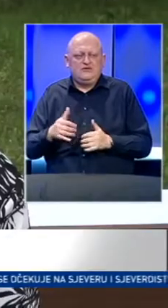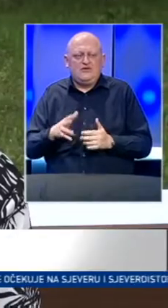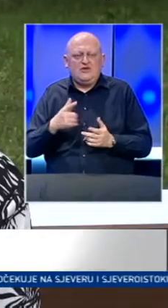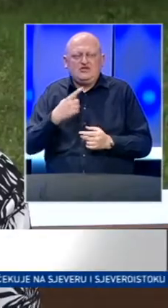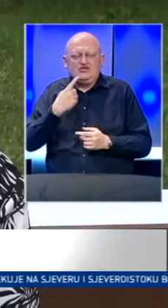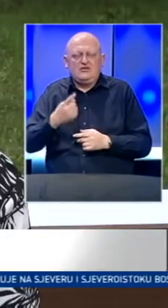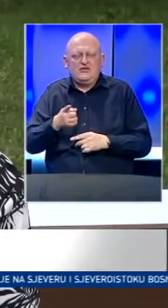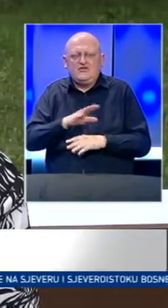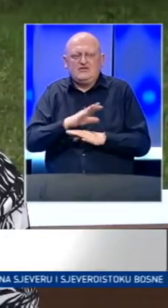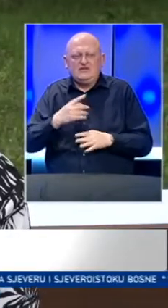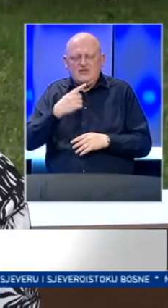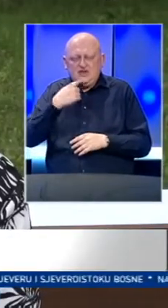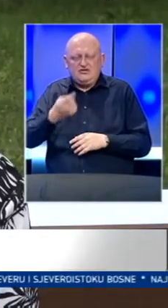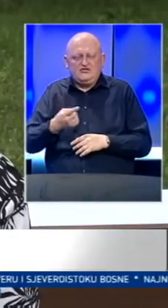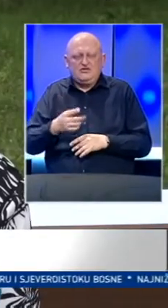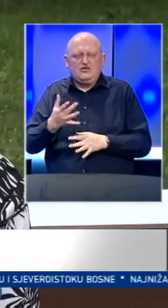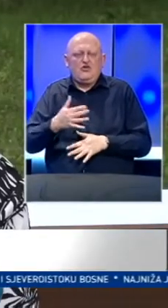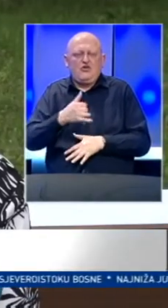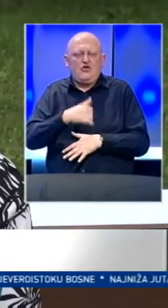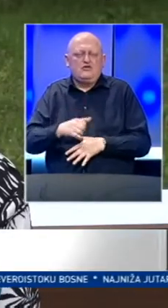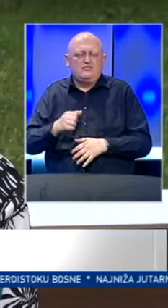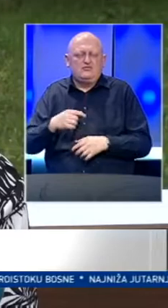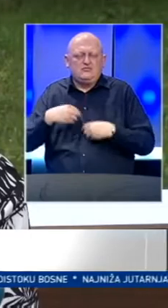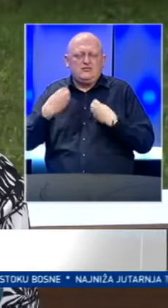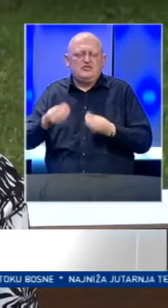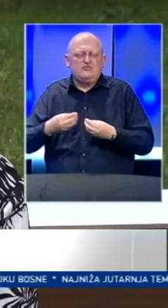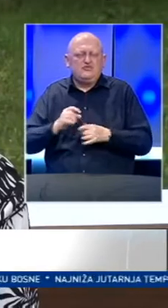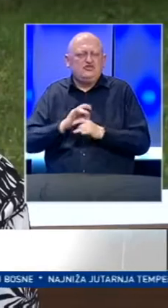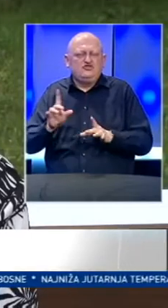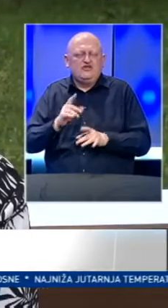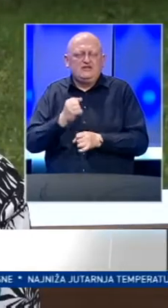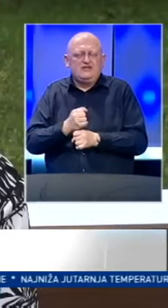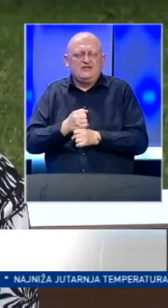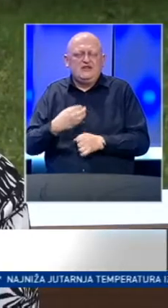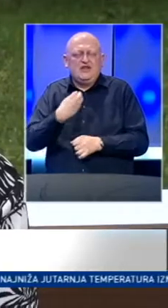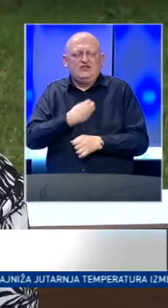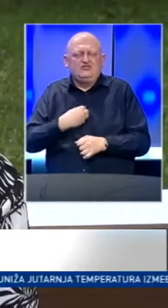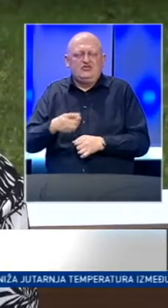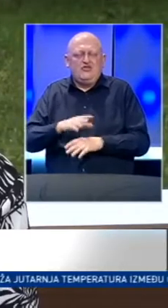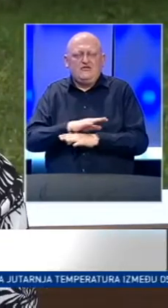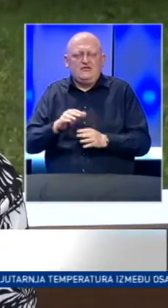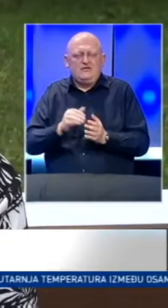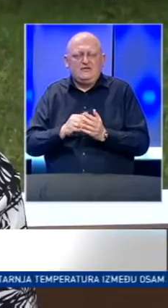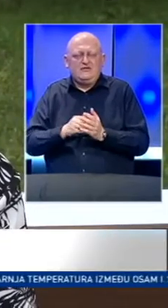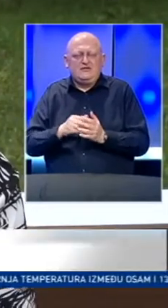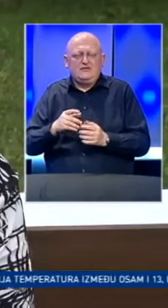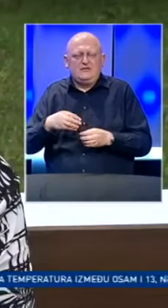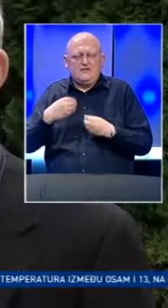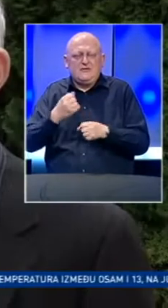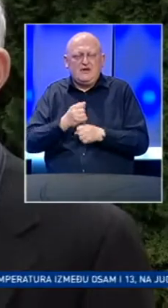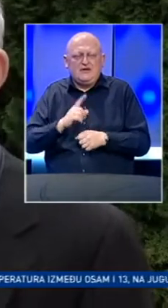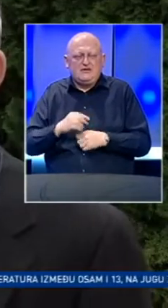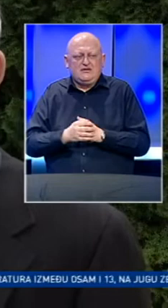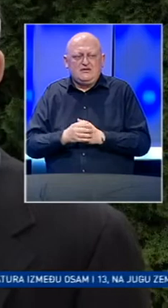šta reći, ovdje je sve rečeno, toliko godina se govori, ali se ništa ne radi, nažalost. Ovdje se treba raditi, a ne govoriti.